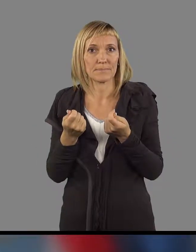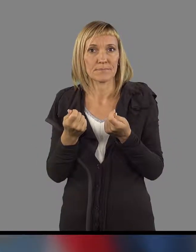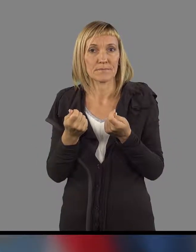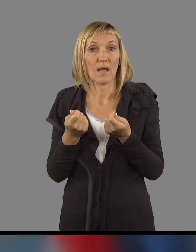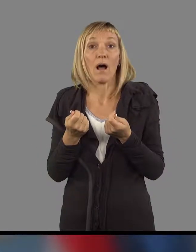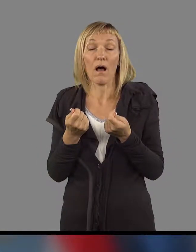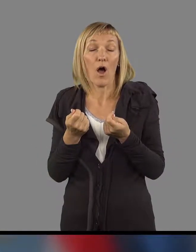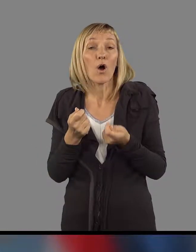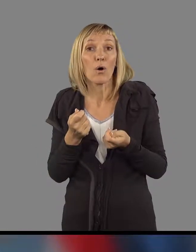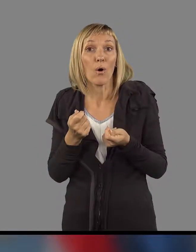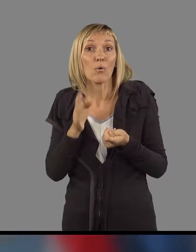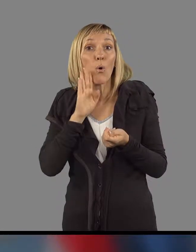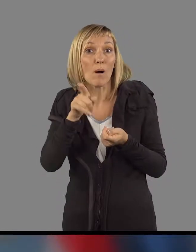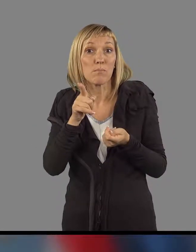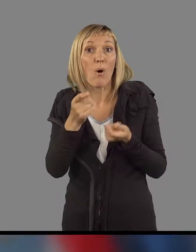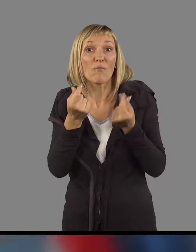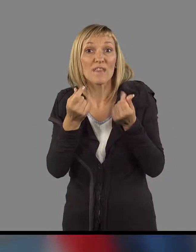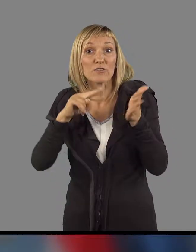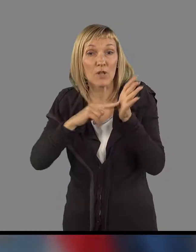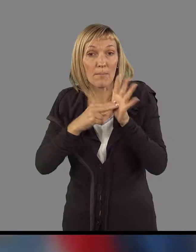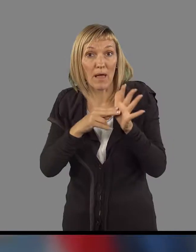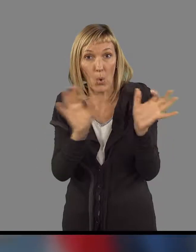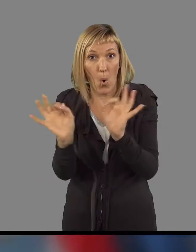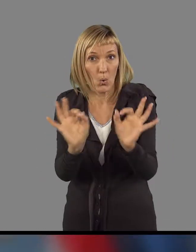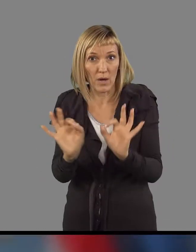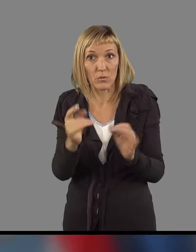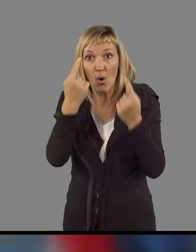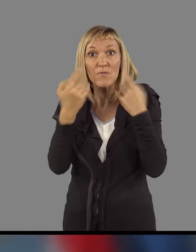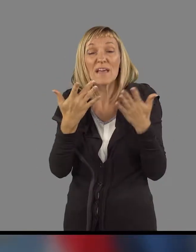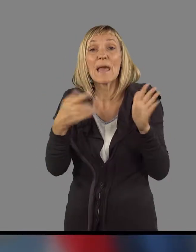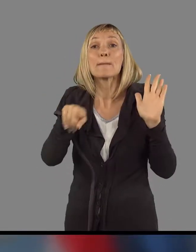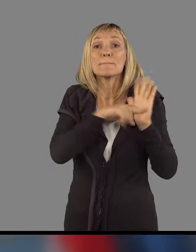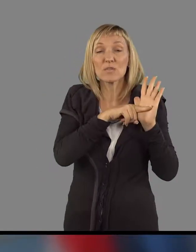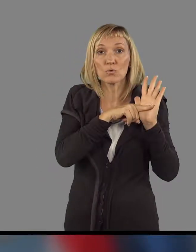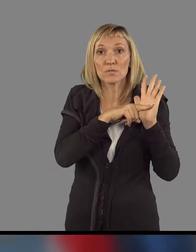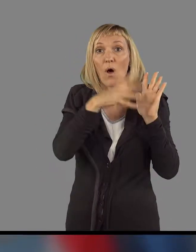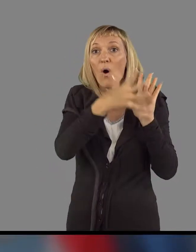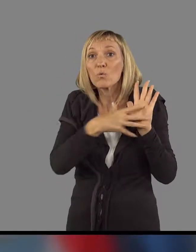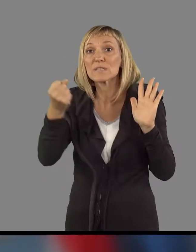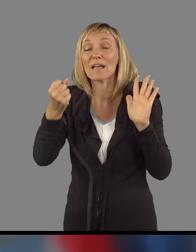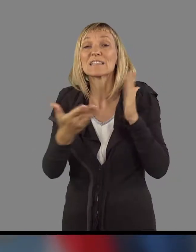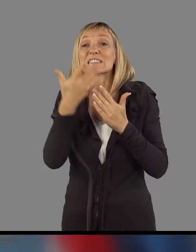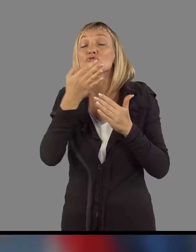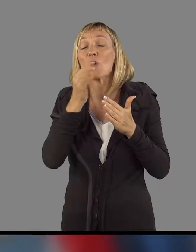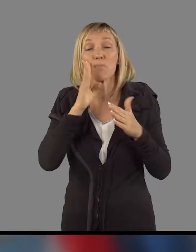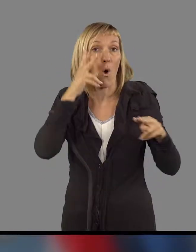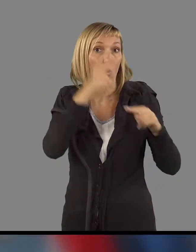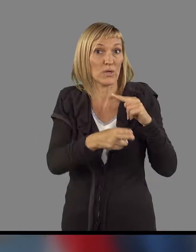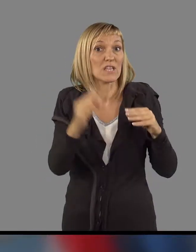Ko bomo pa imeli finančno konstrukcijo, ko bomo vedeli v tih tih 150 milijonov vzeti,